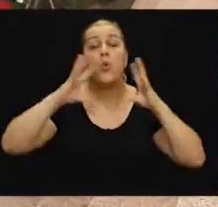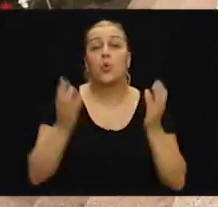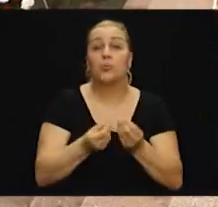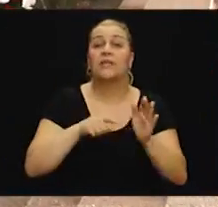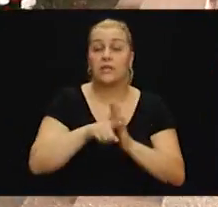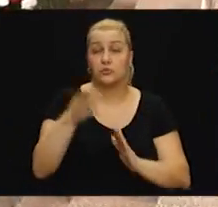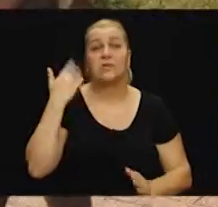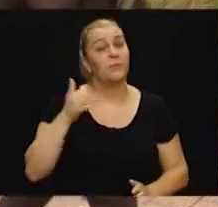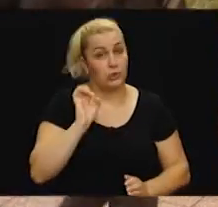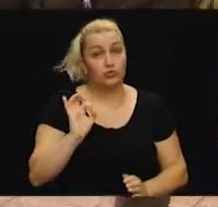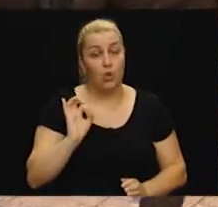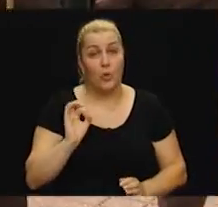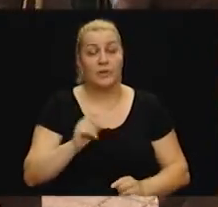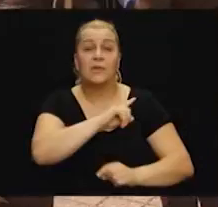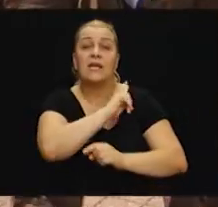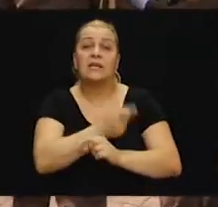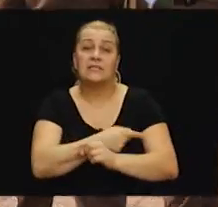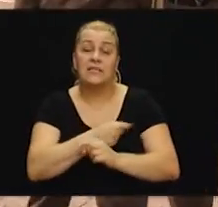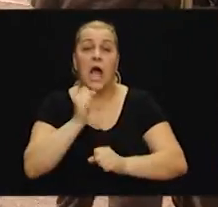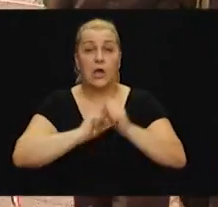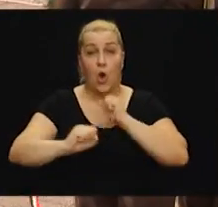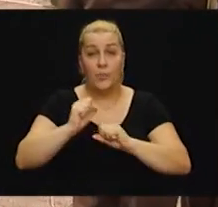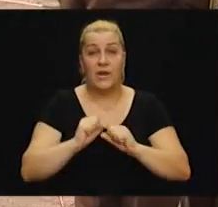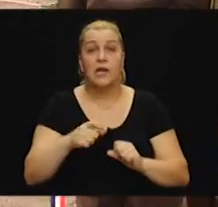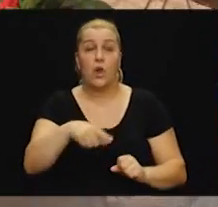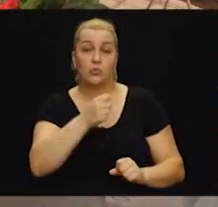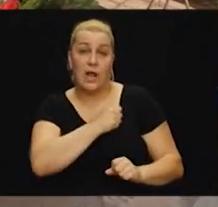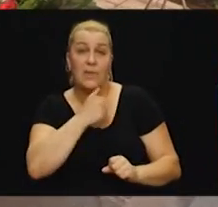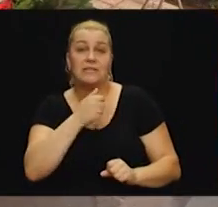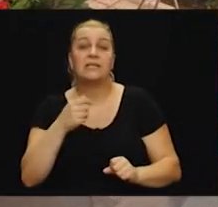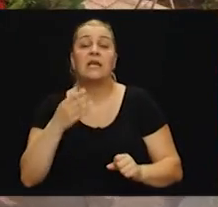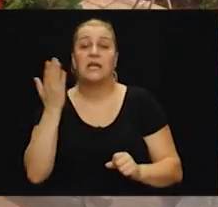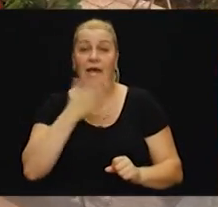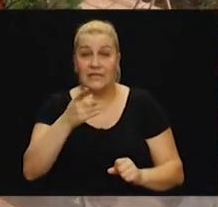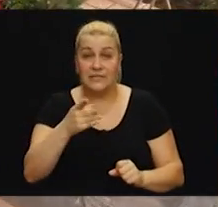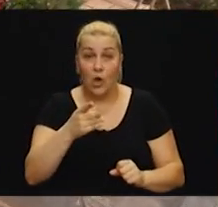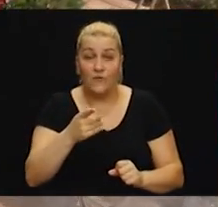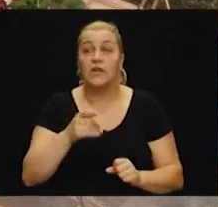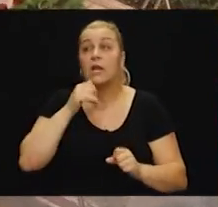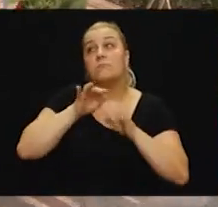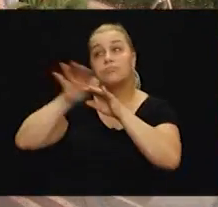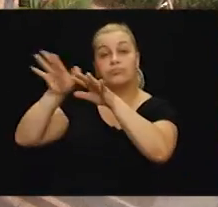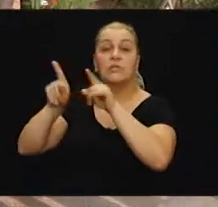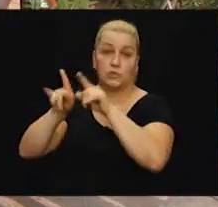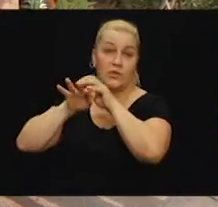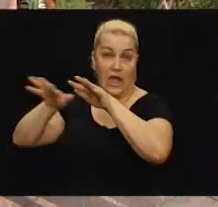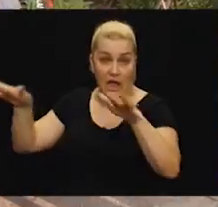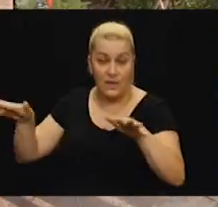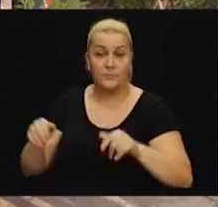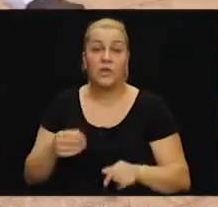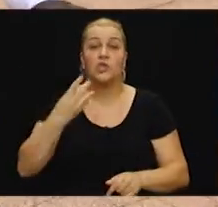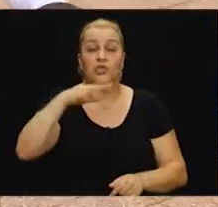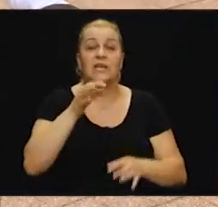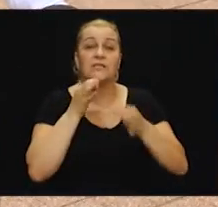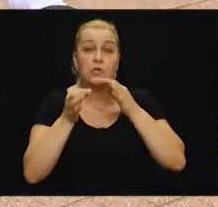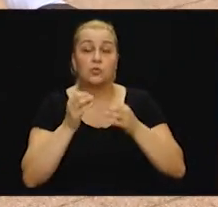više nego dobre. Snagi obrane HV ojače su u cijeloj Dalmaciji kao i Hercegovini, a dio je upućen na ostaje ratište u ostatku zemlje. U spomenu na tu vojnu akciju